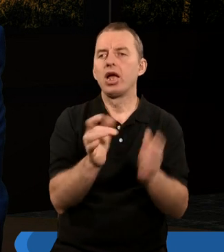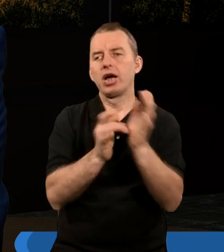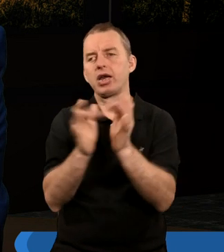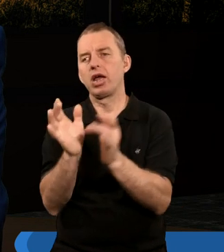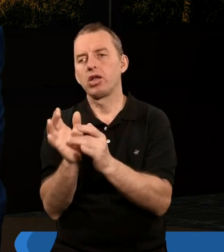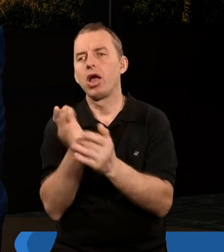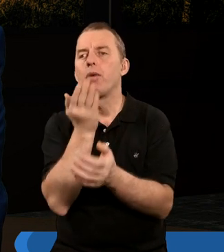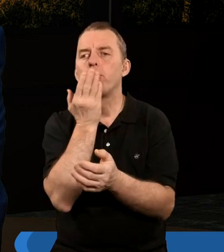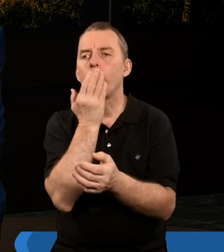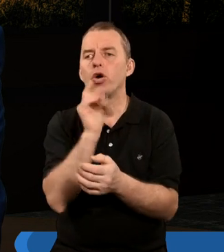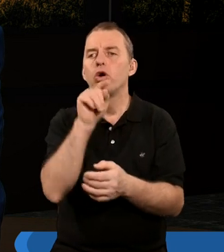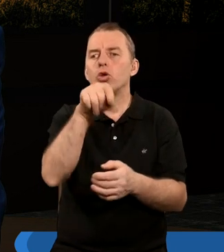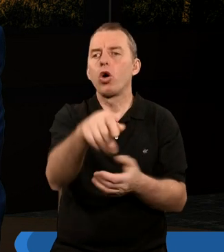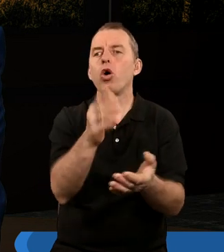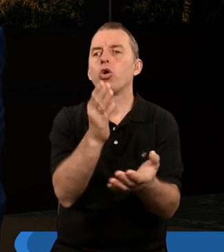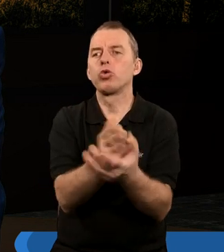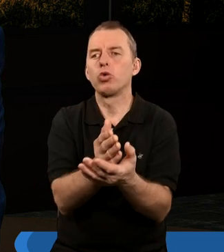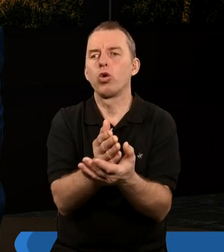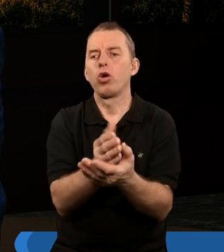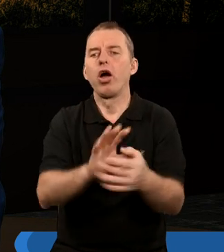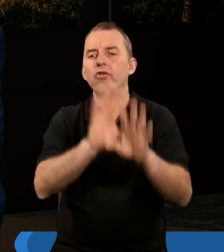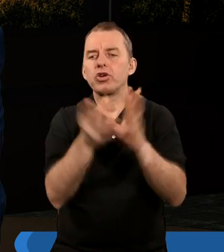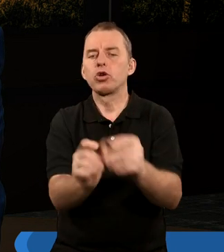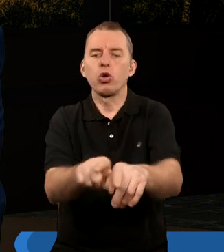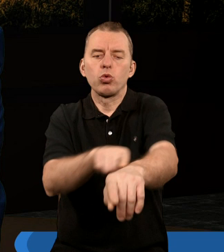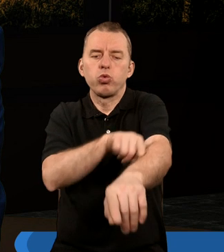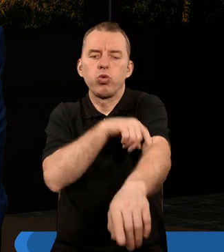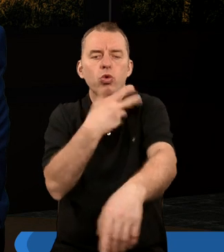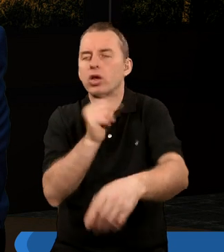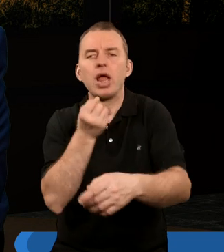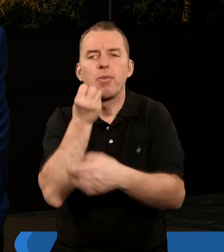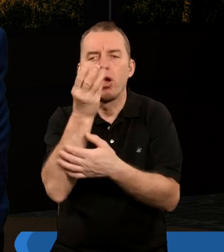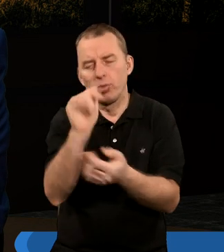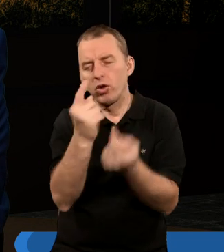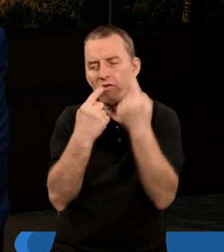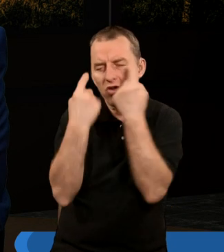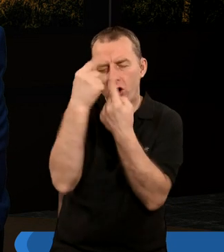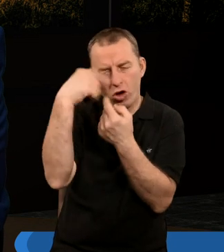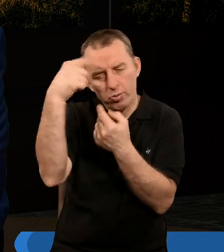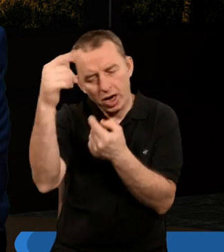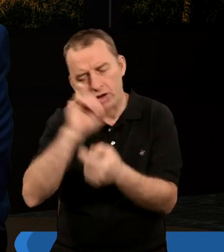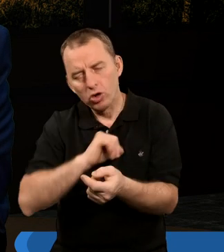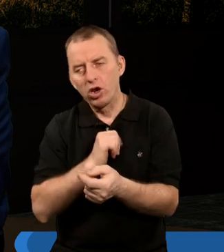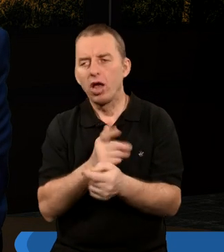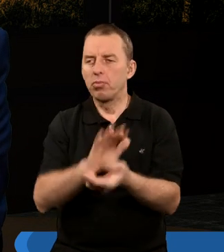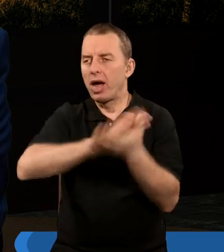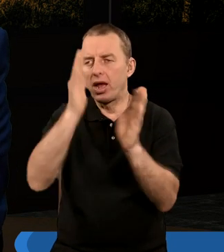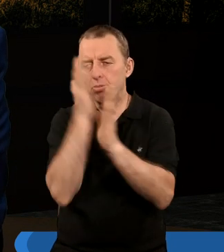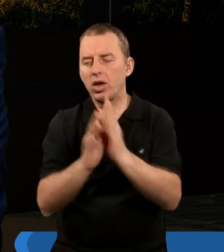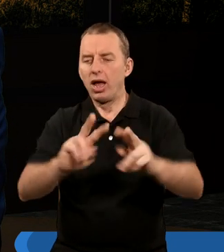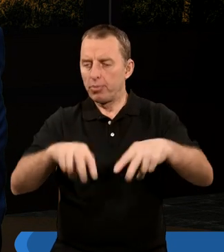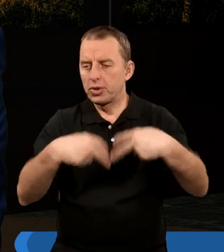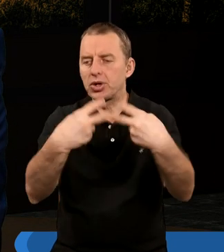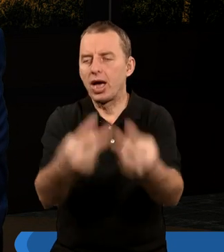Chrystus mówi, że to już wszystko długo nie potrwa. I możemy sobie wyobrazić, czy bezpośredni